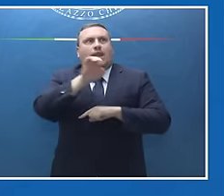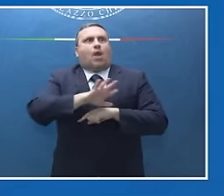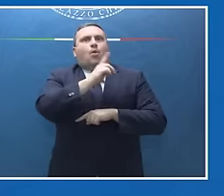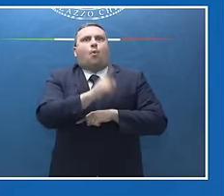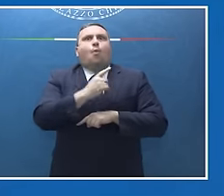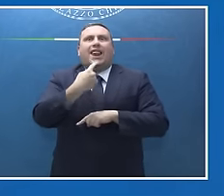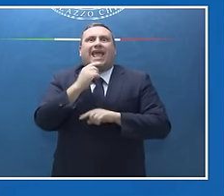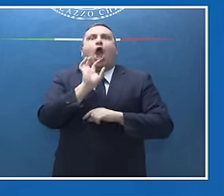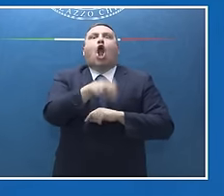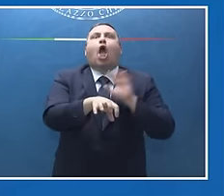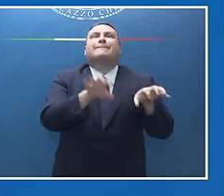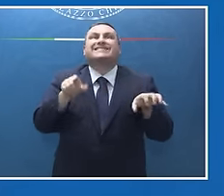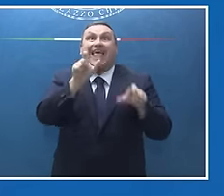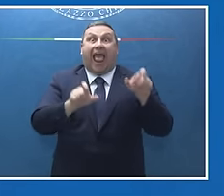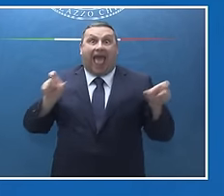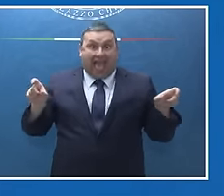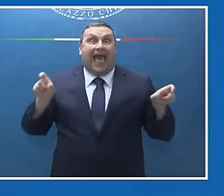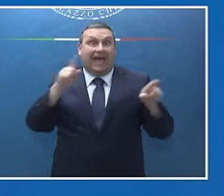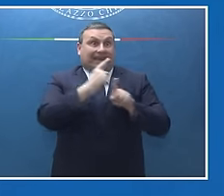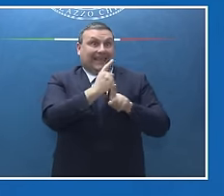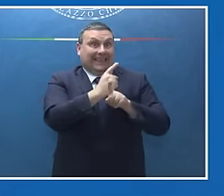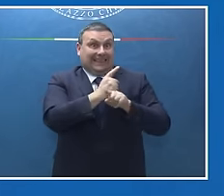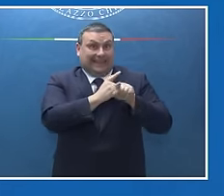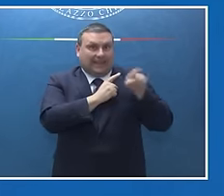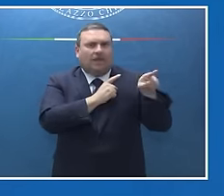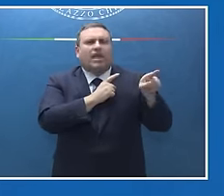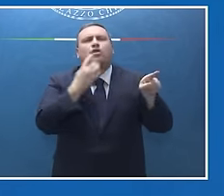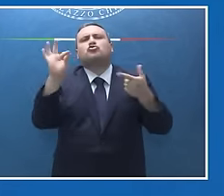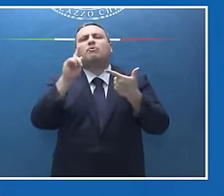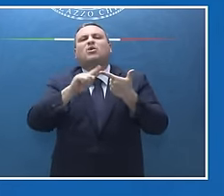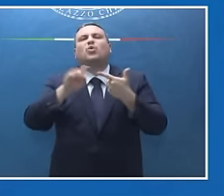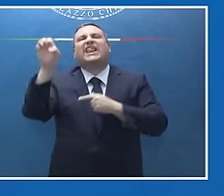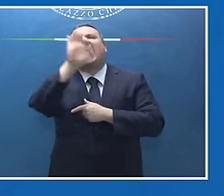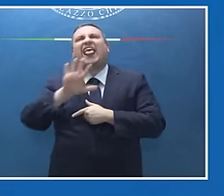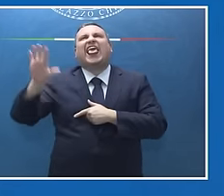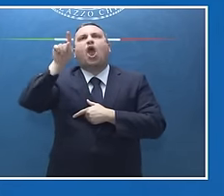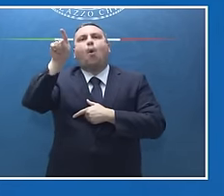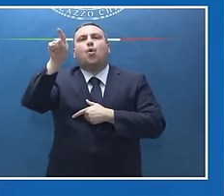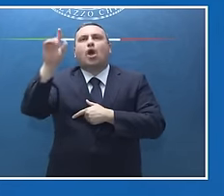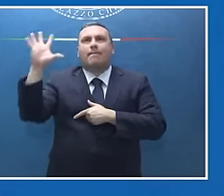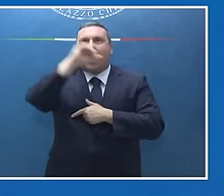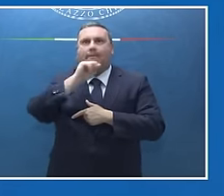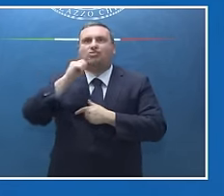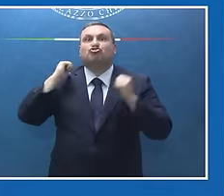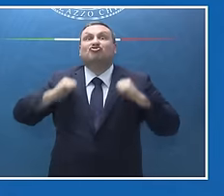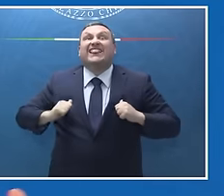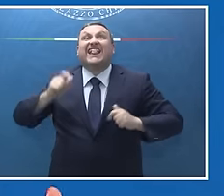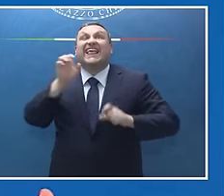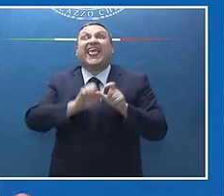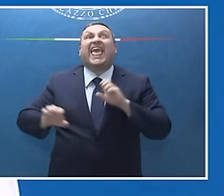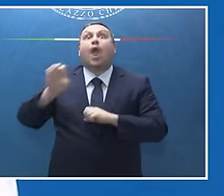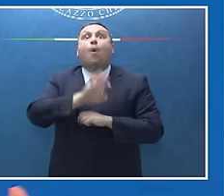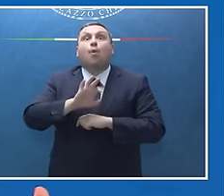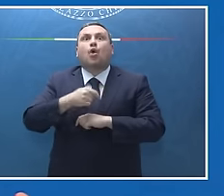commissari e che l'Europa diciamo comprenda il messaggio che è arrivato dai cittadini europei. Perché se